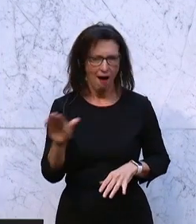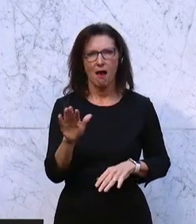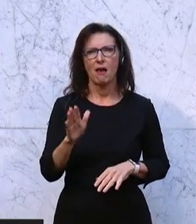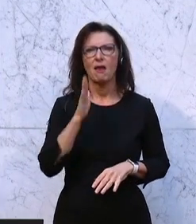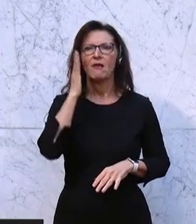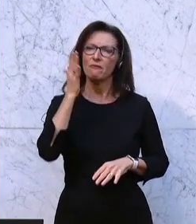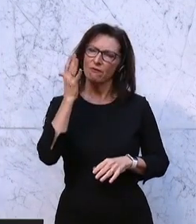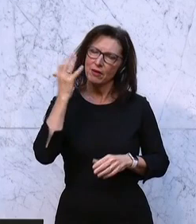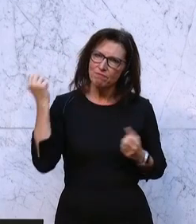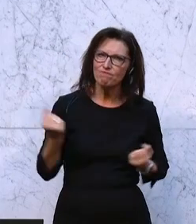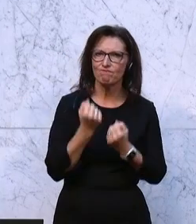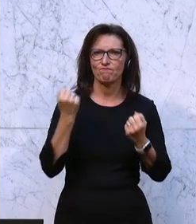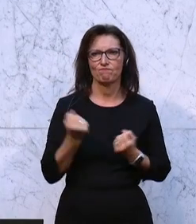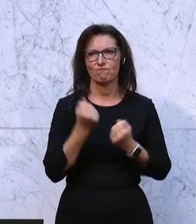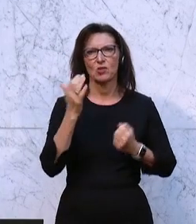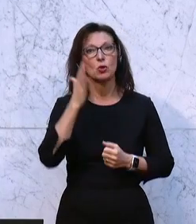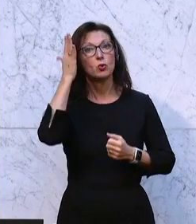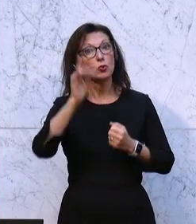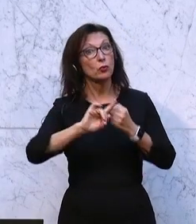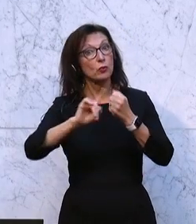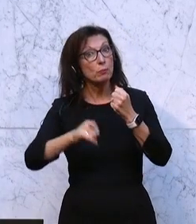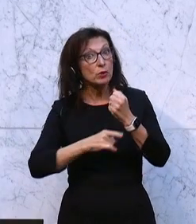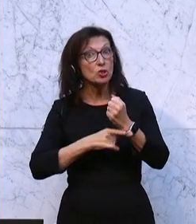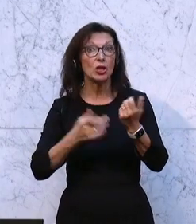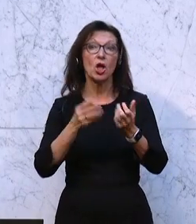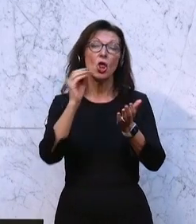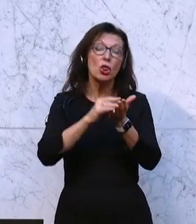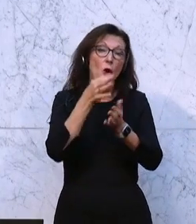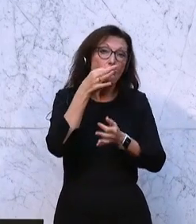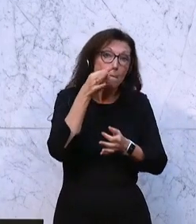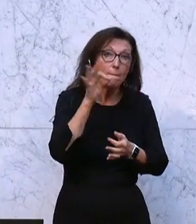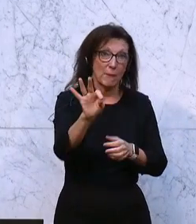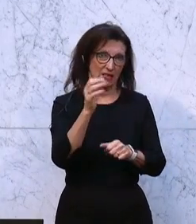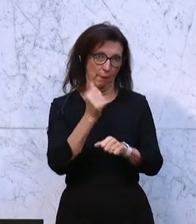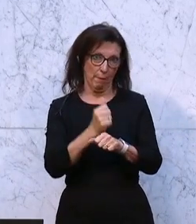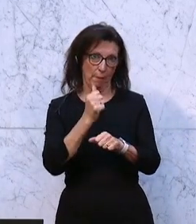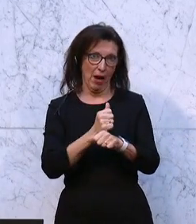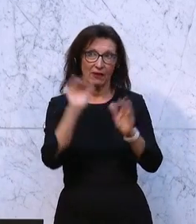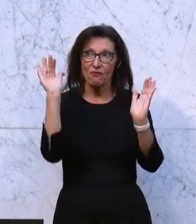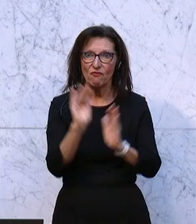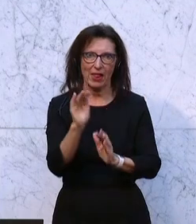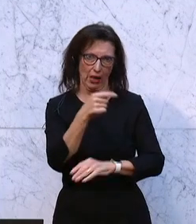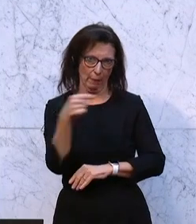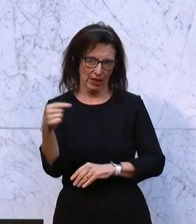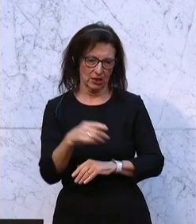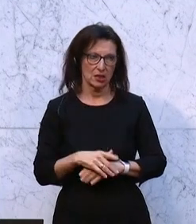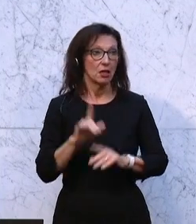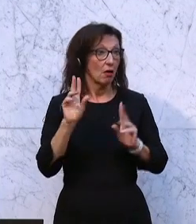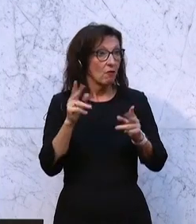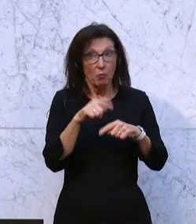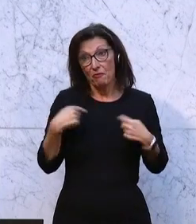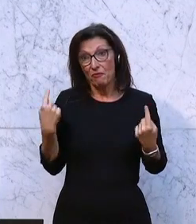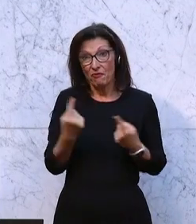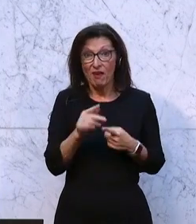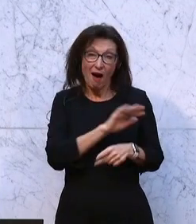das Budget in Zukunft wieder nachhaltig und noch nachhaltiger zu gestalten. Denn das ist die Aufgabe von uns